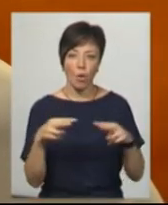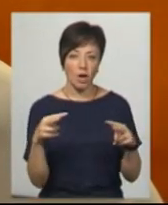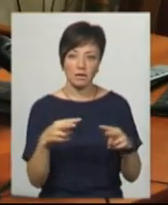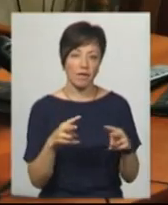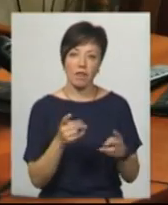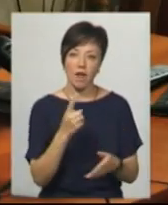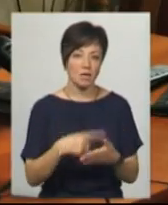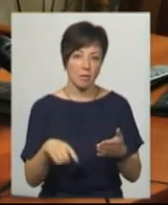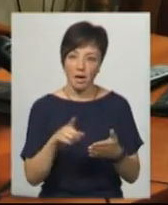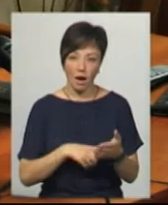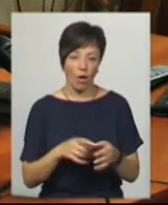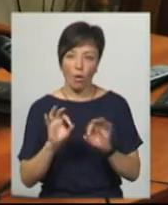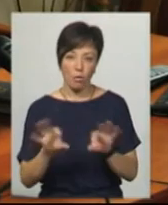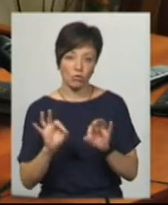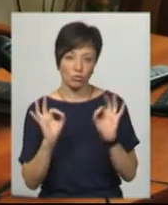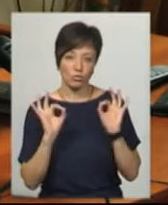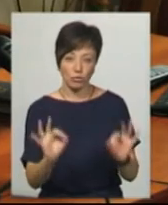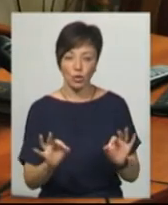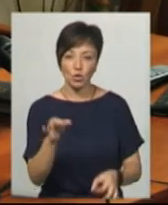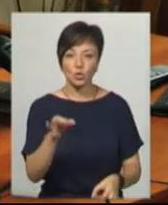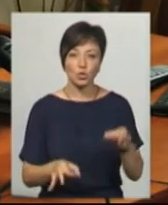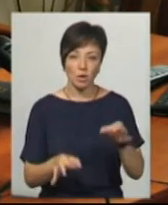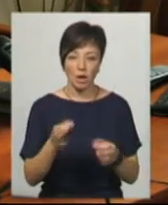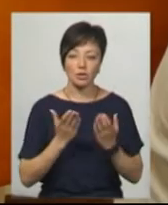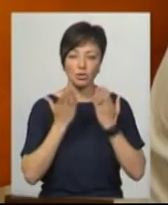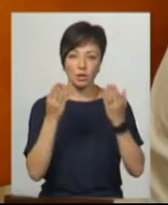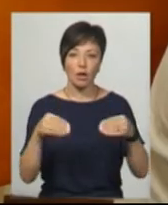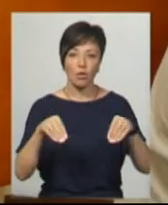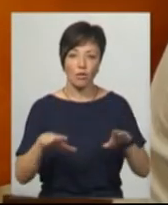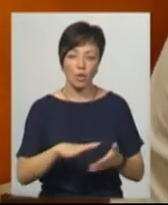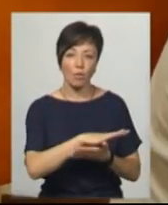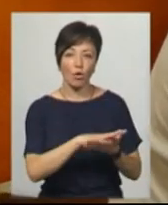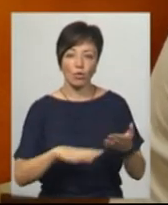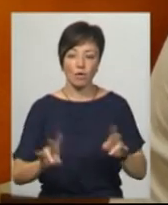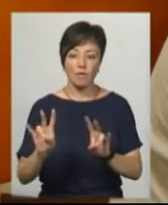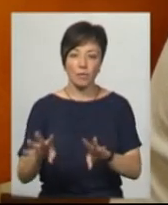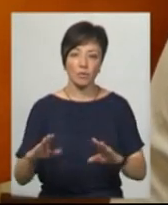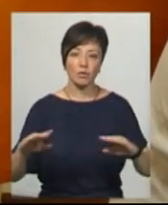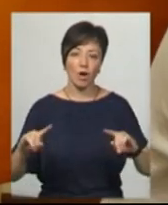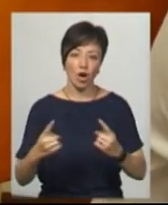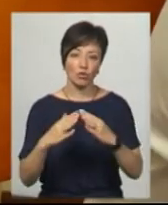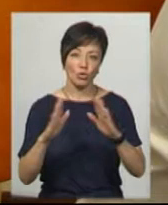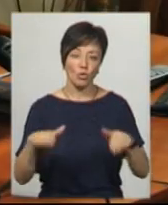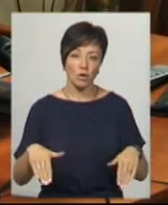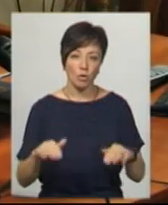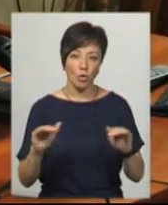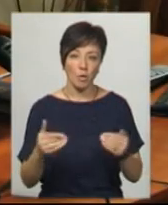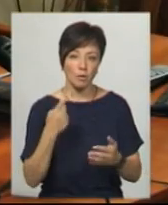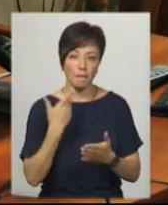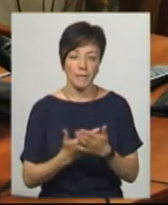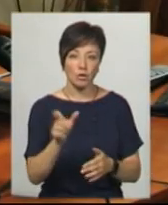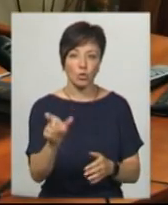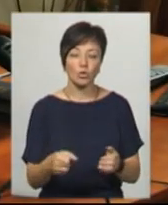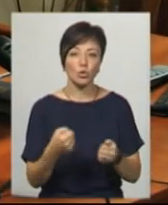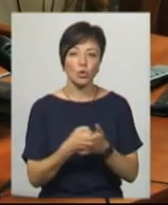і не коментував. Суддя міськрайонного суду Світлана Данькова зачитала ухвалу. Продовжити тримання під домашнім арештом з обмеженням підозрюваного